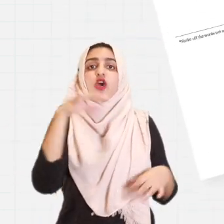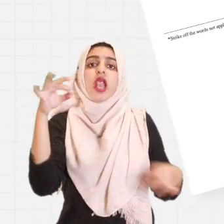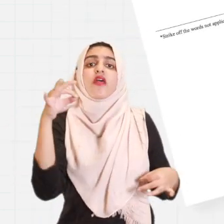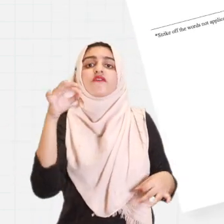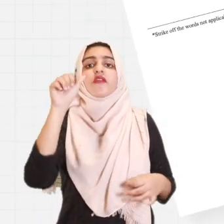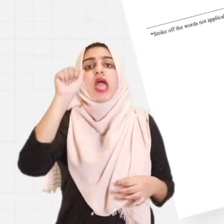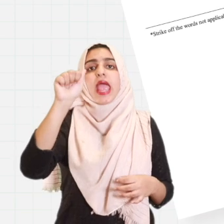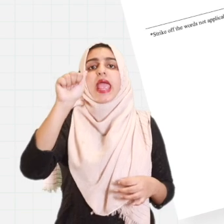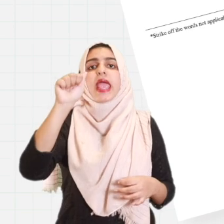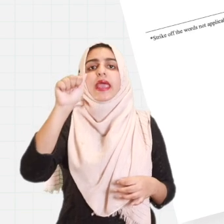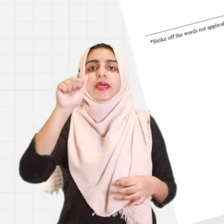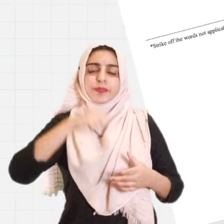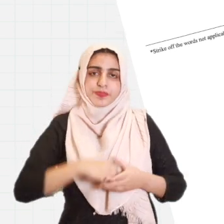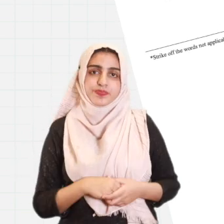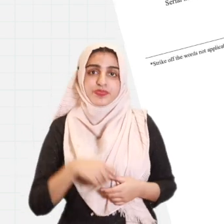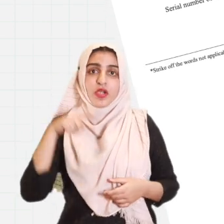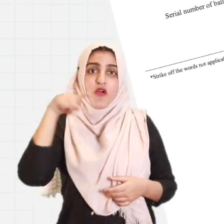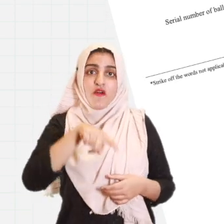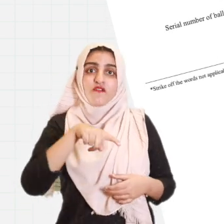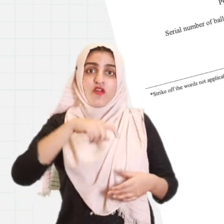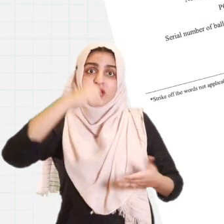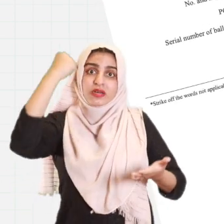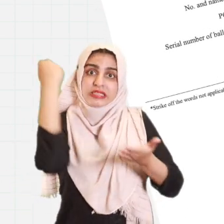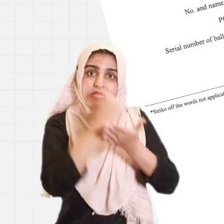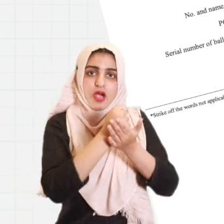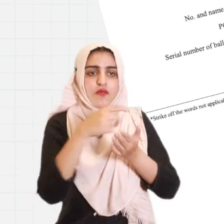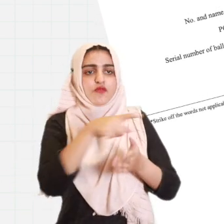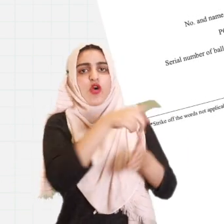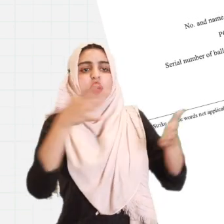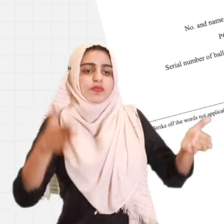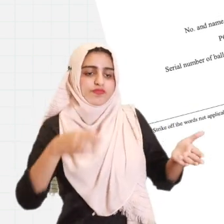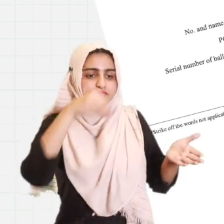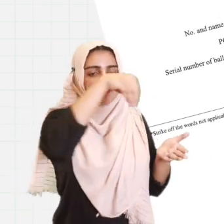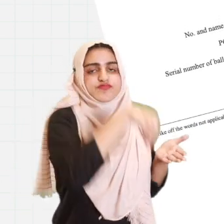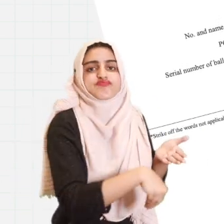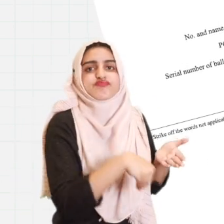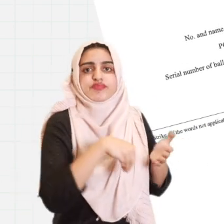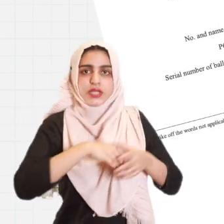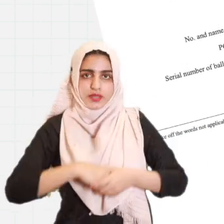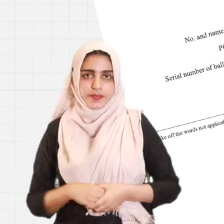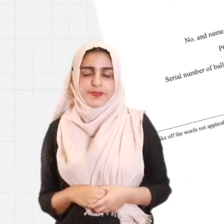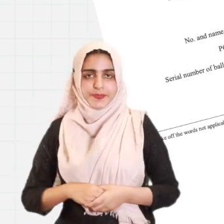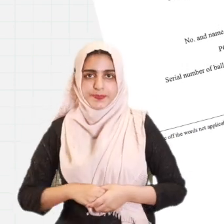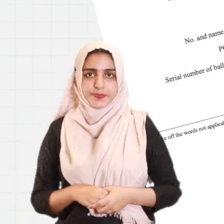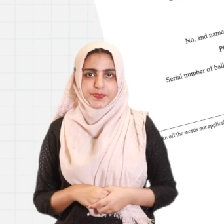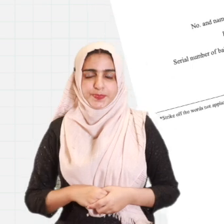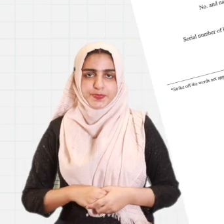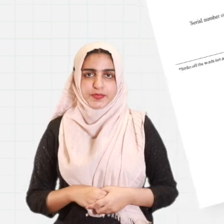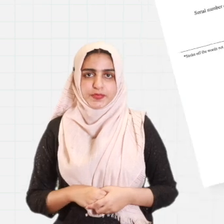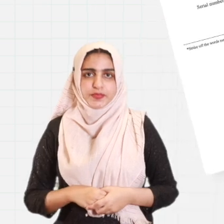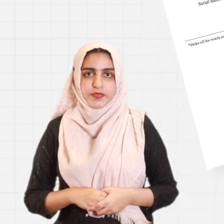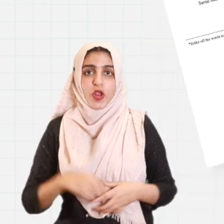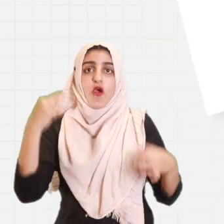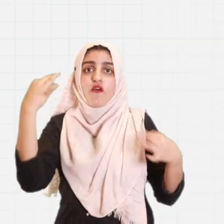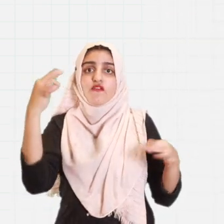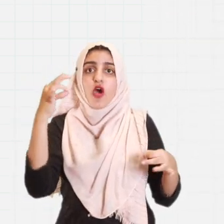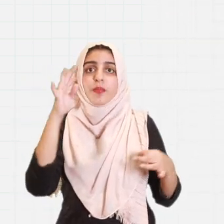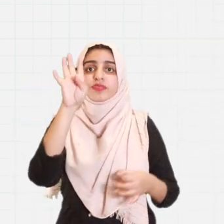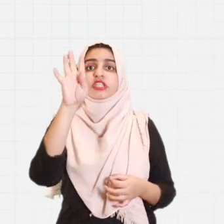فارم نمبر انتالیس لفافہ الیف جس میں نشان لگایا ووٹ سرب مہر کیا جائے گا